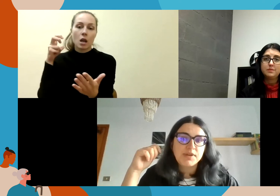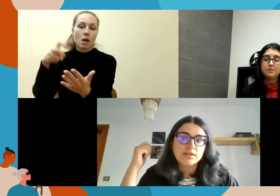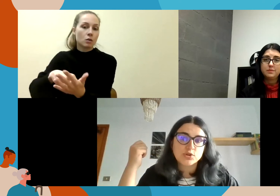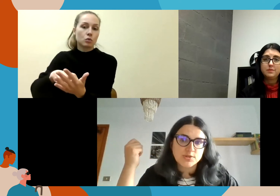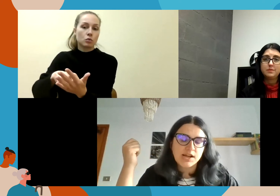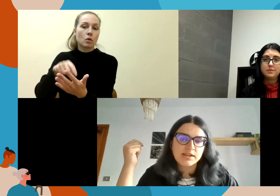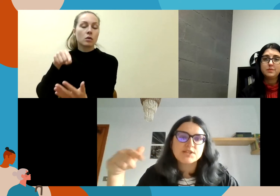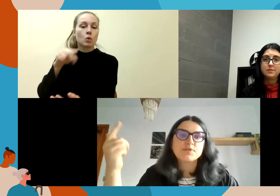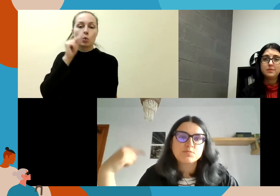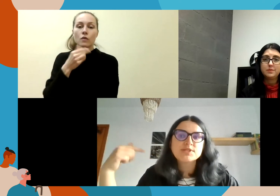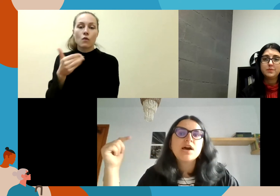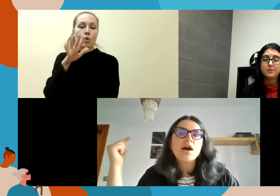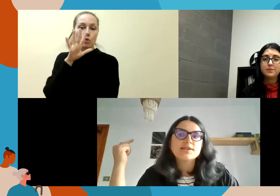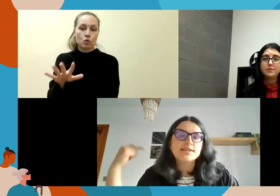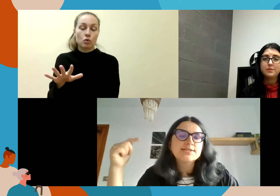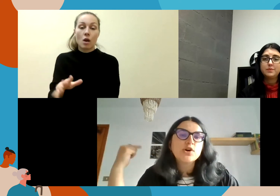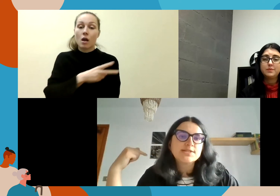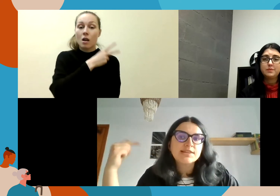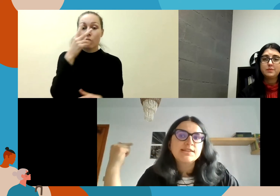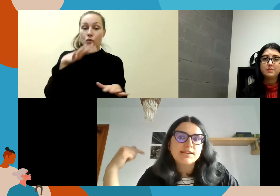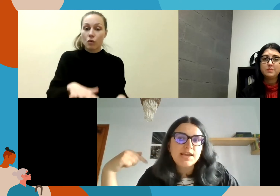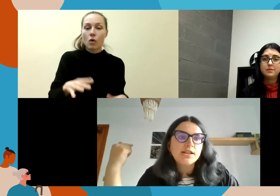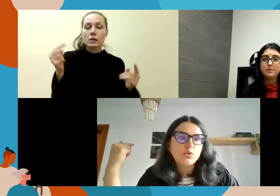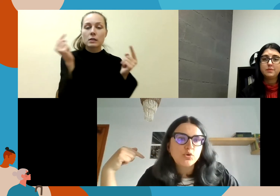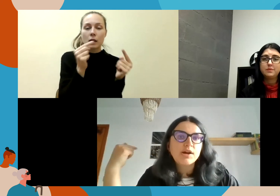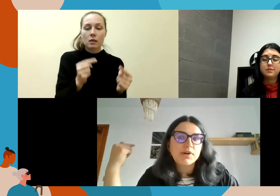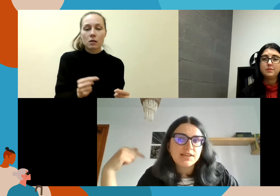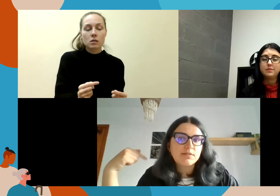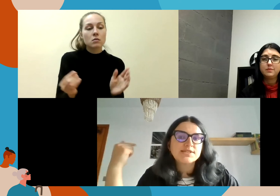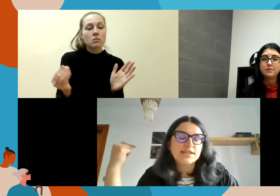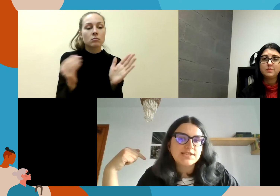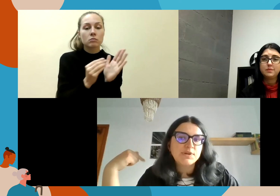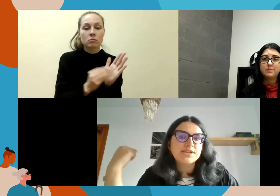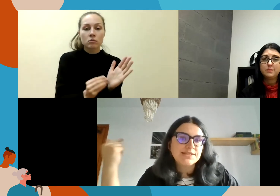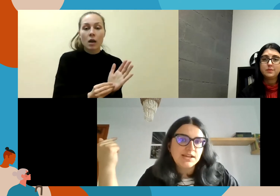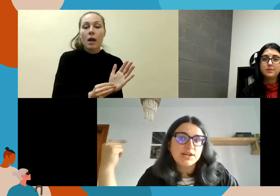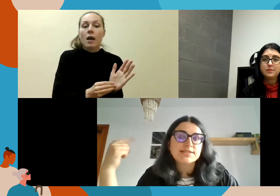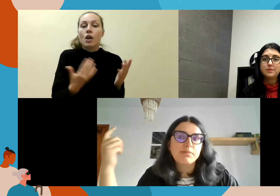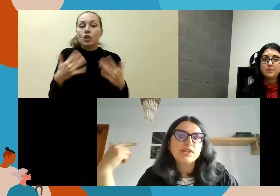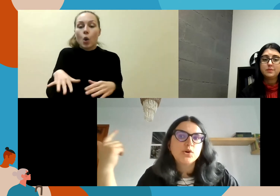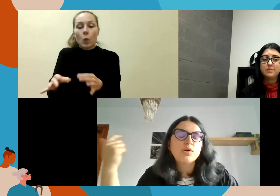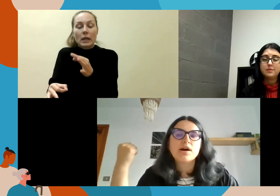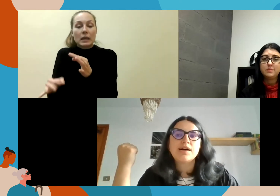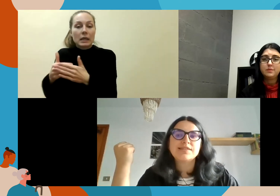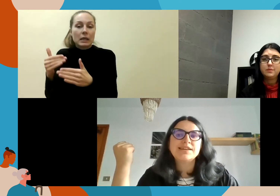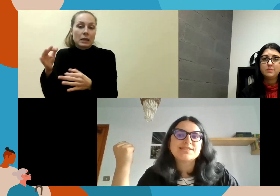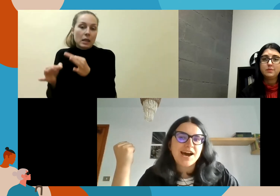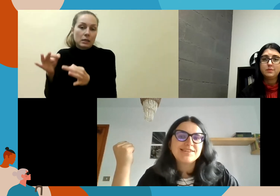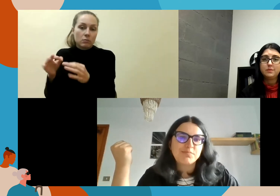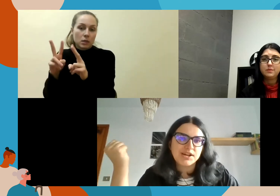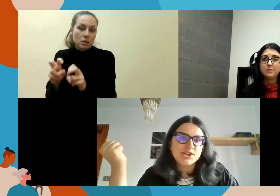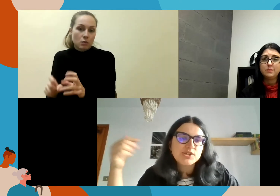kaip nepykantos nuskaltimas. Pas mas, statistiko atsiranda tik tie, dėl kurių yra pradedamas iki teisminis tyrimas. Tai labai daug tai